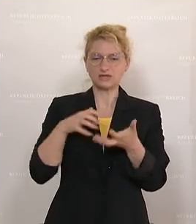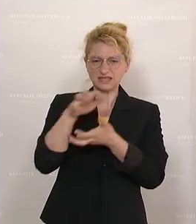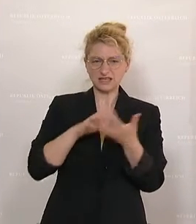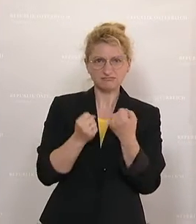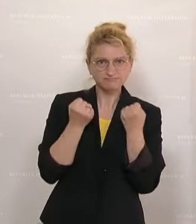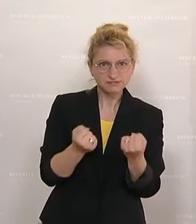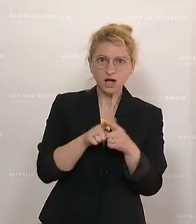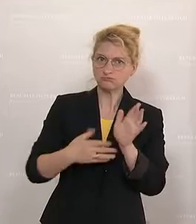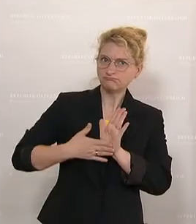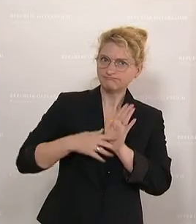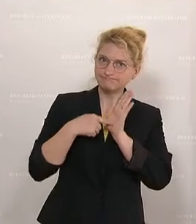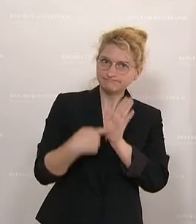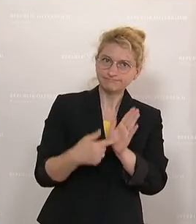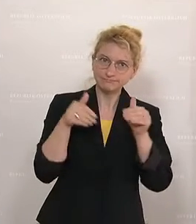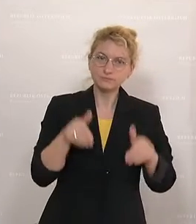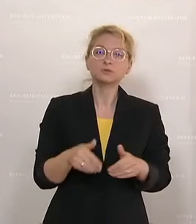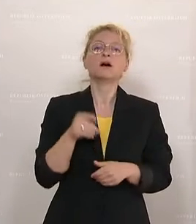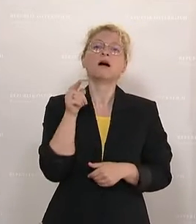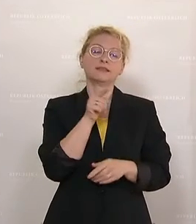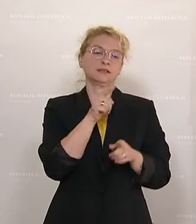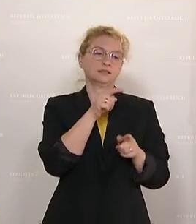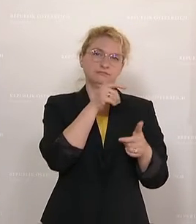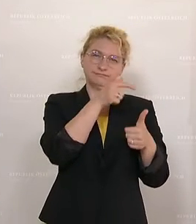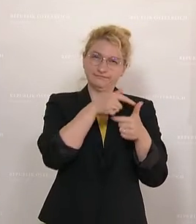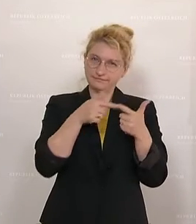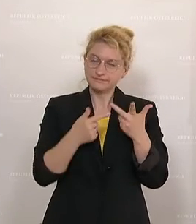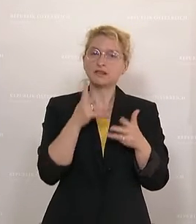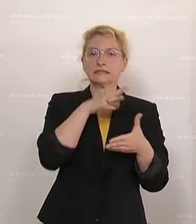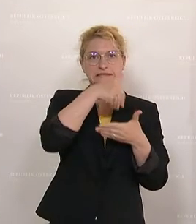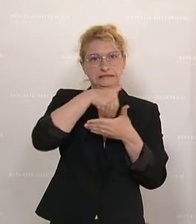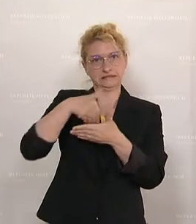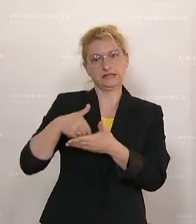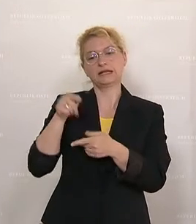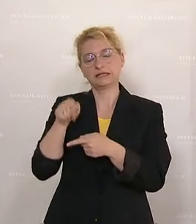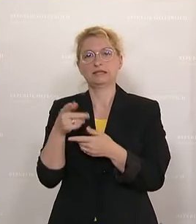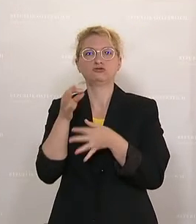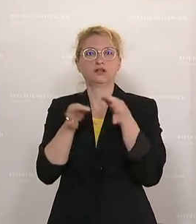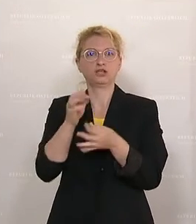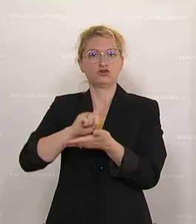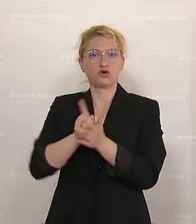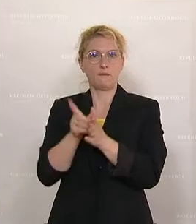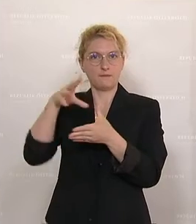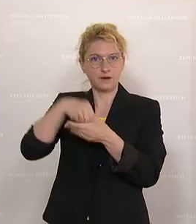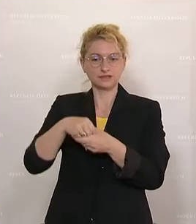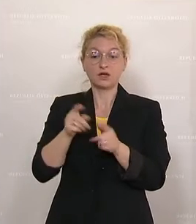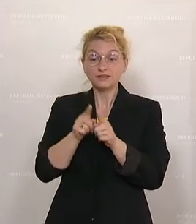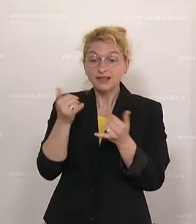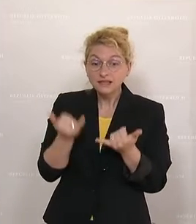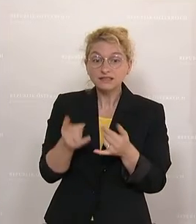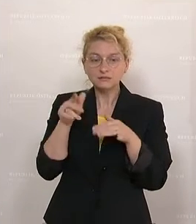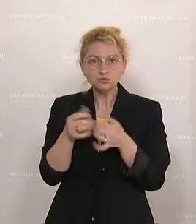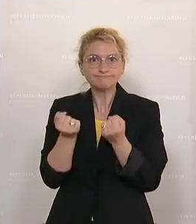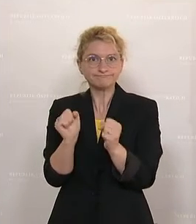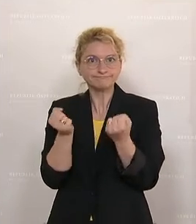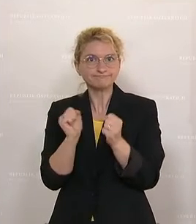auch unter Beweis stellen müssen, Das sind die Inhalte des strategischen Kompass, der jetzt mit Leben zu erfüllen ist,